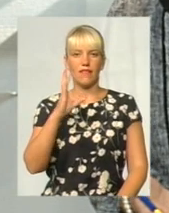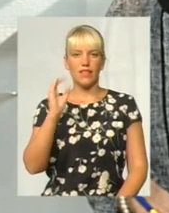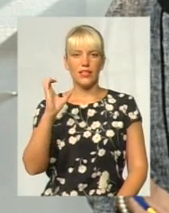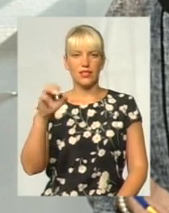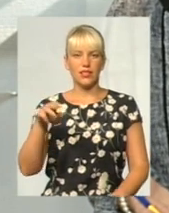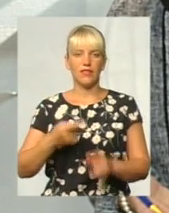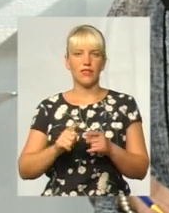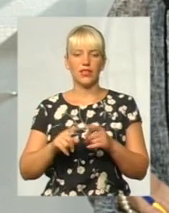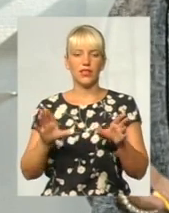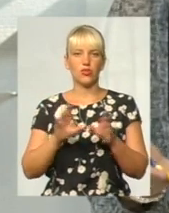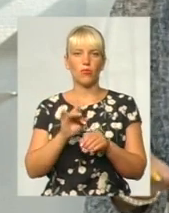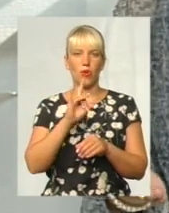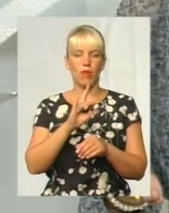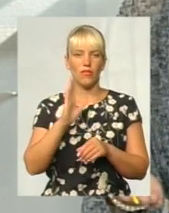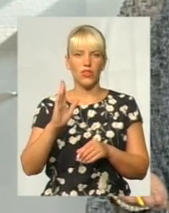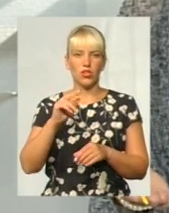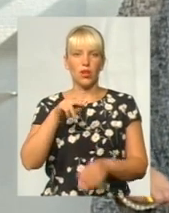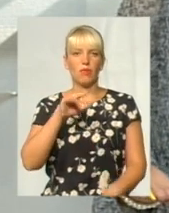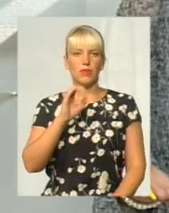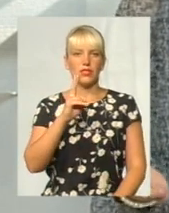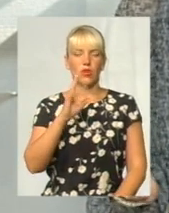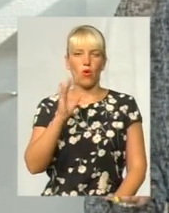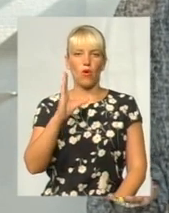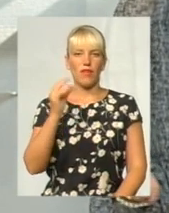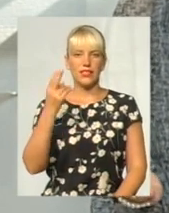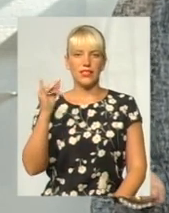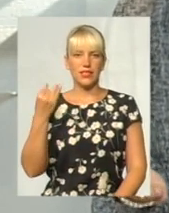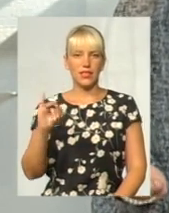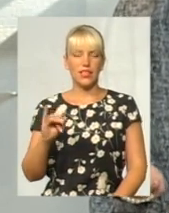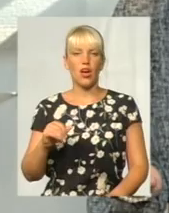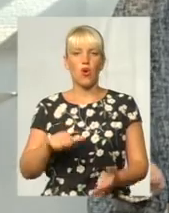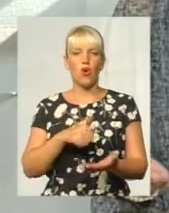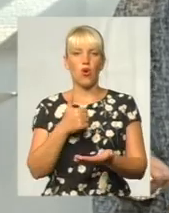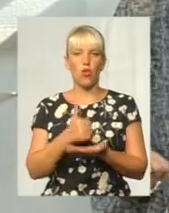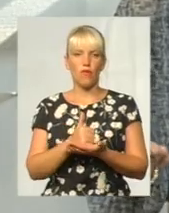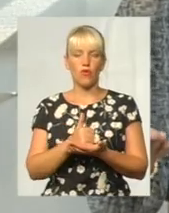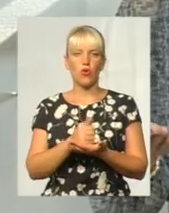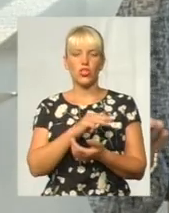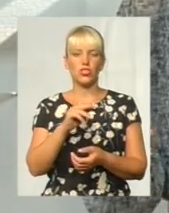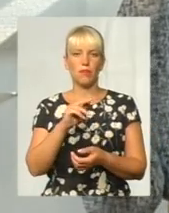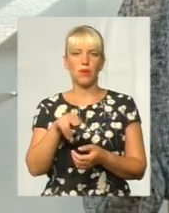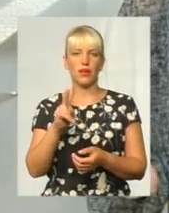Вікторовичем Пісковецьким, головою ЖПК «Меблевий», є